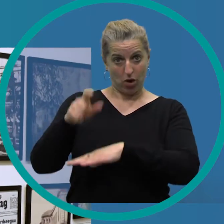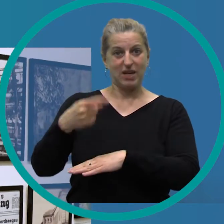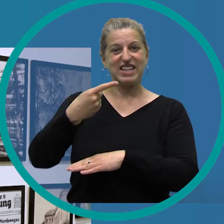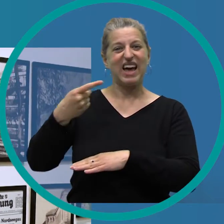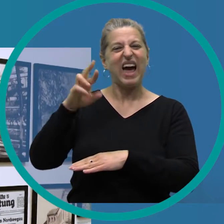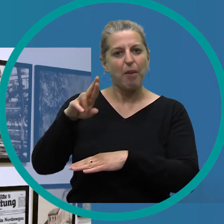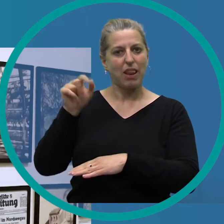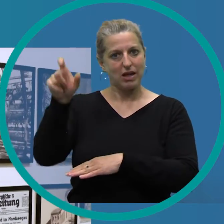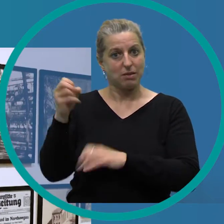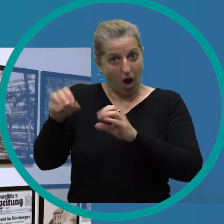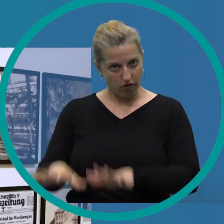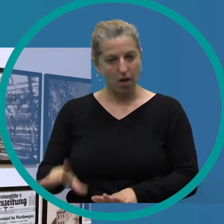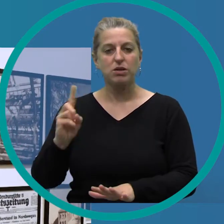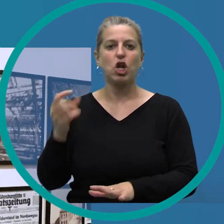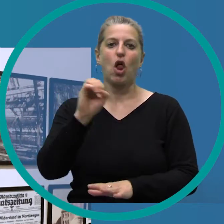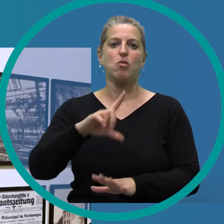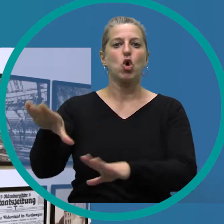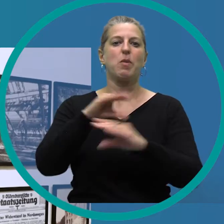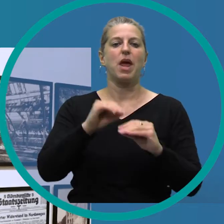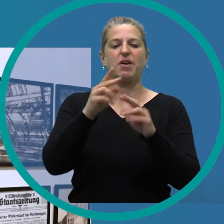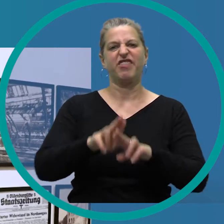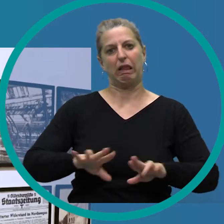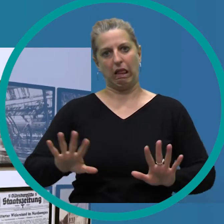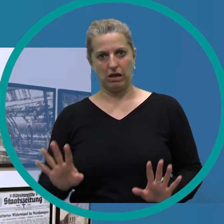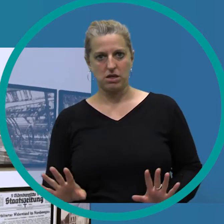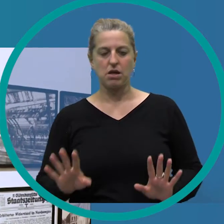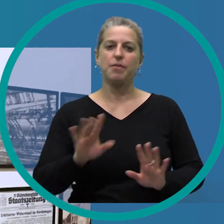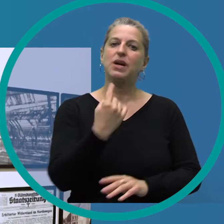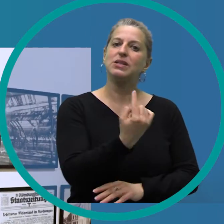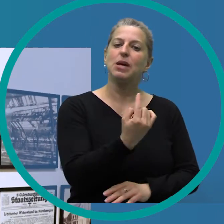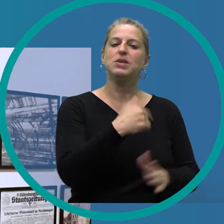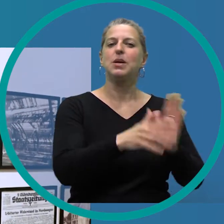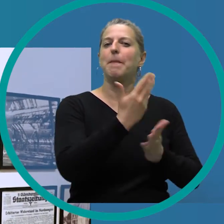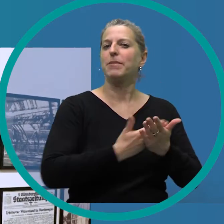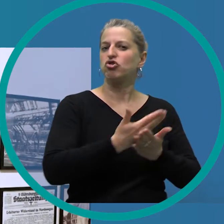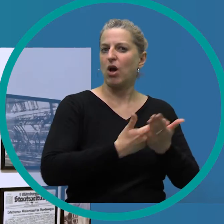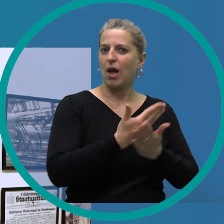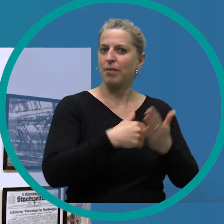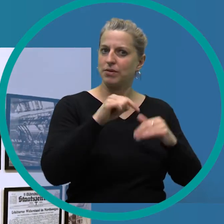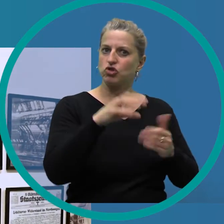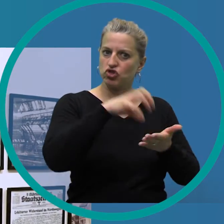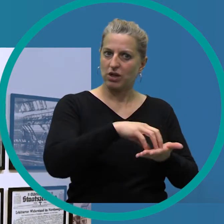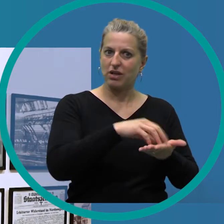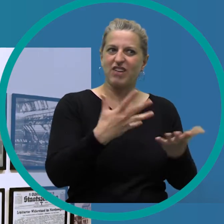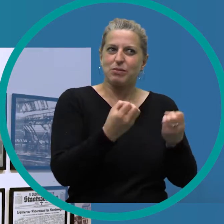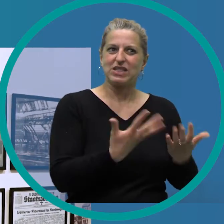geschah die Einnahme Oldenburgs friedlich. Dr. Steffen Wiegmann beschreibt die Situation in der Stadt, die beim Einzug der kanadischen Truppen